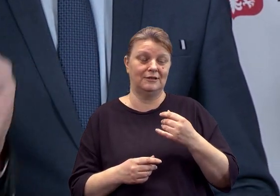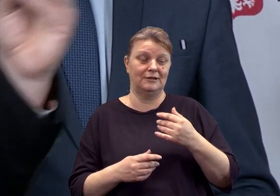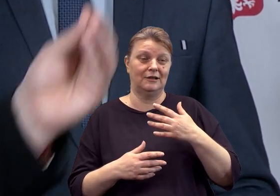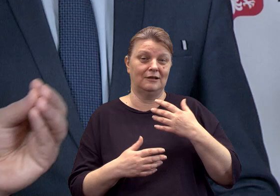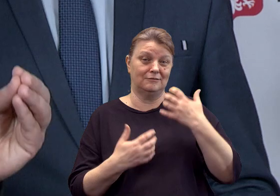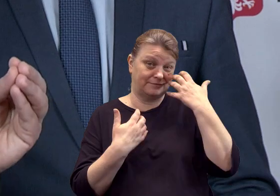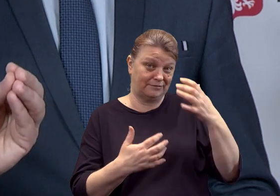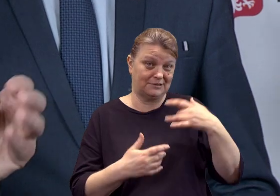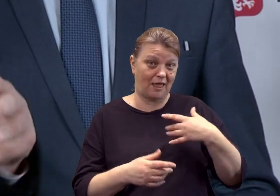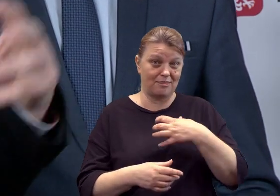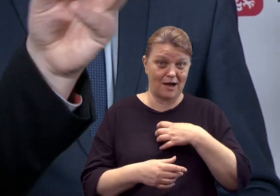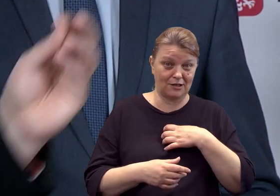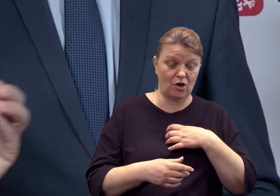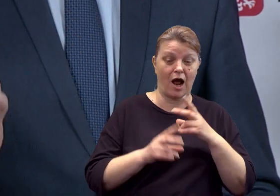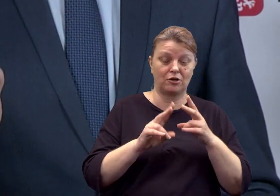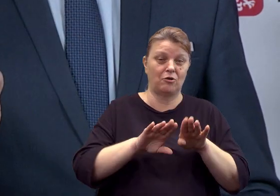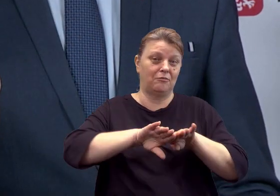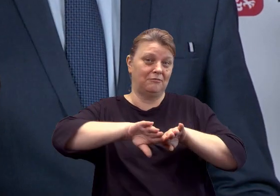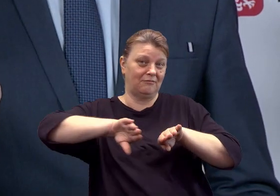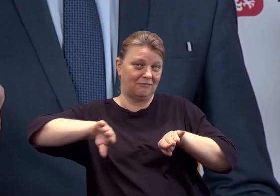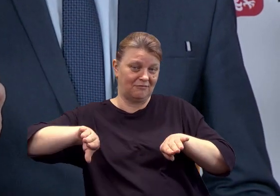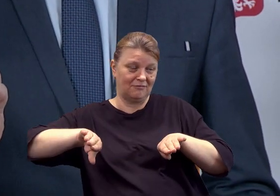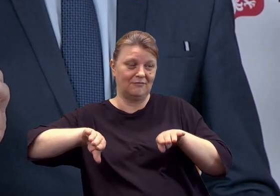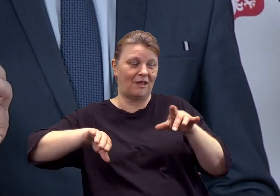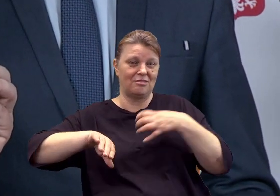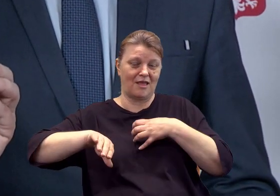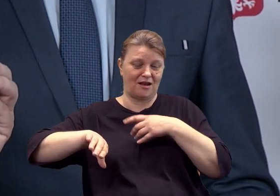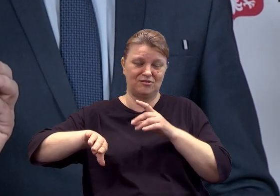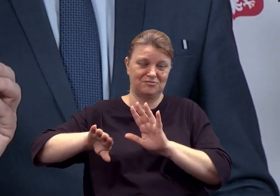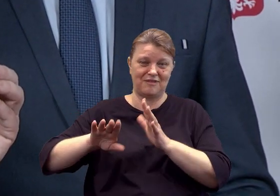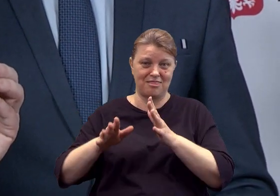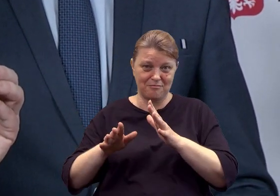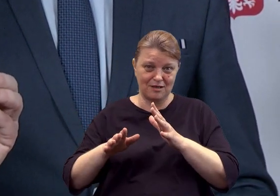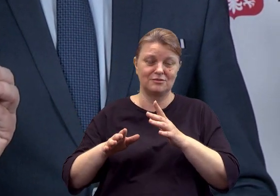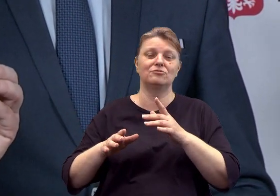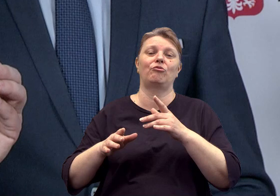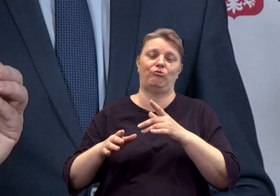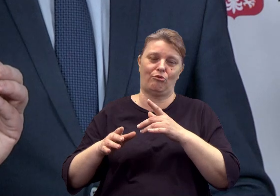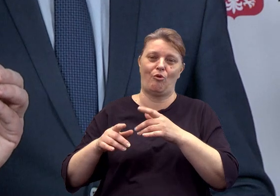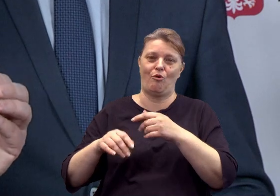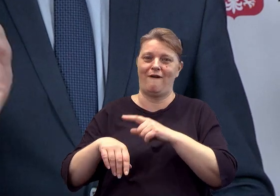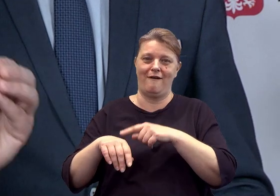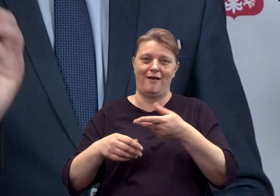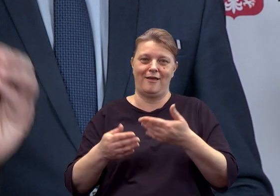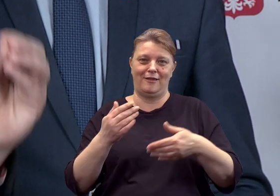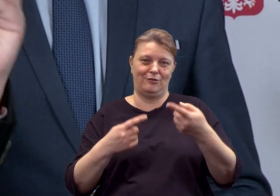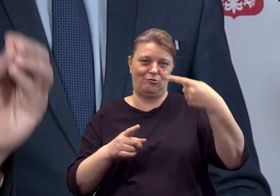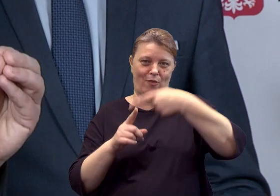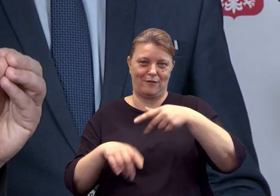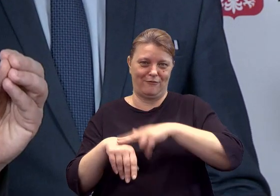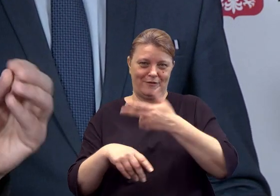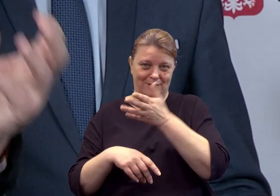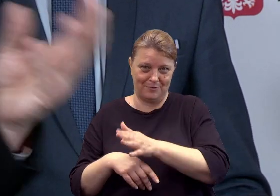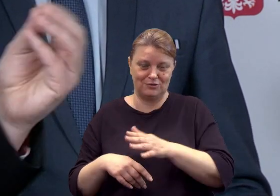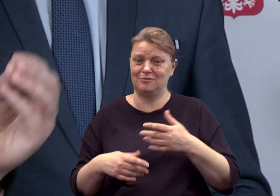a ci, którzy nie są w obiektywie, że tak powiem, najbliższego zainteresowania i najwyższej oceny dyrekcji, tych nadgodziny nie będą mieli. Chcemy stabilizacji